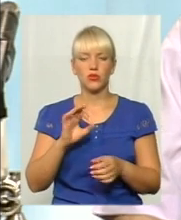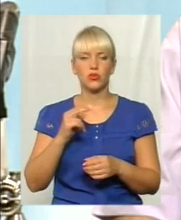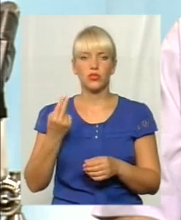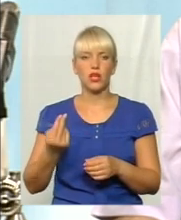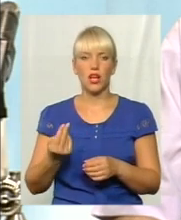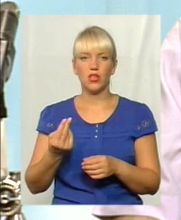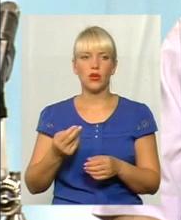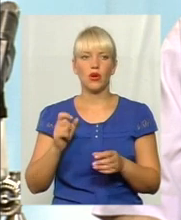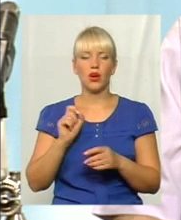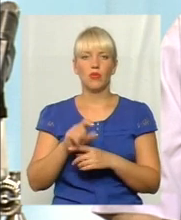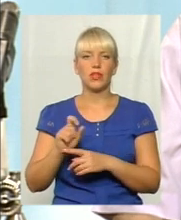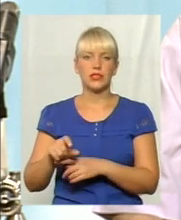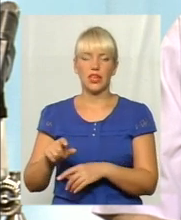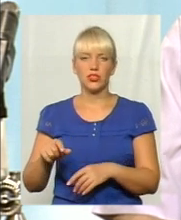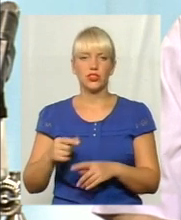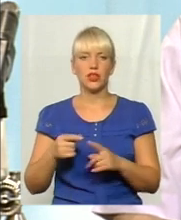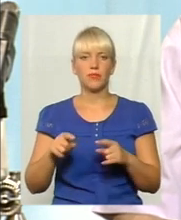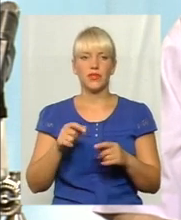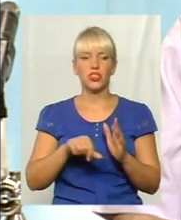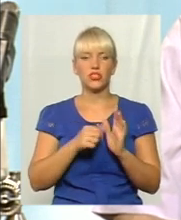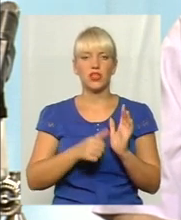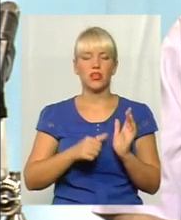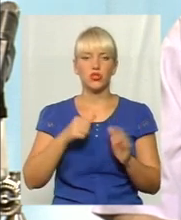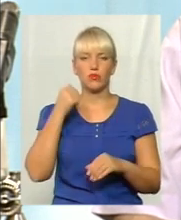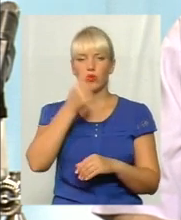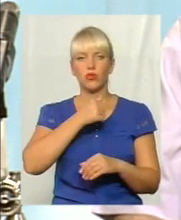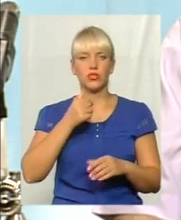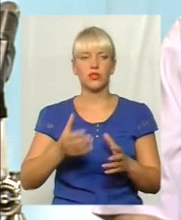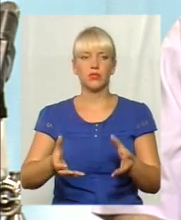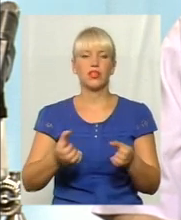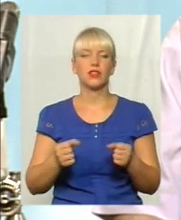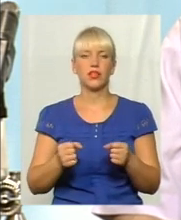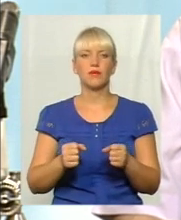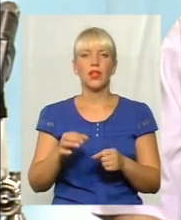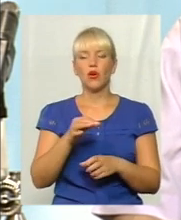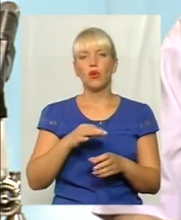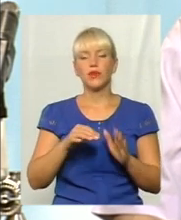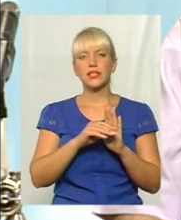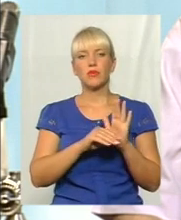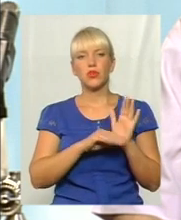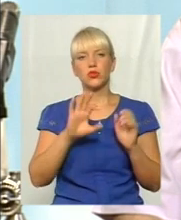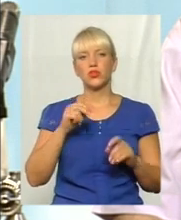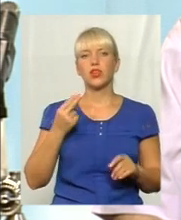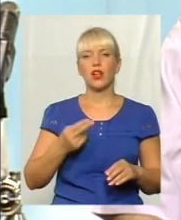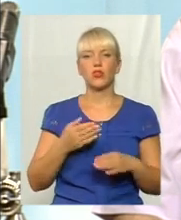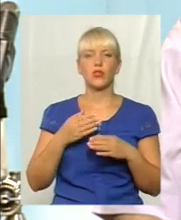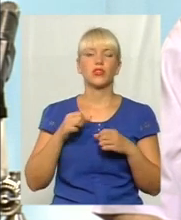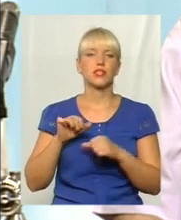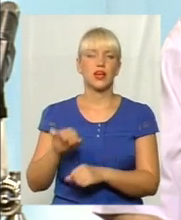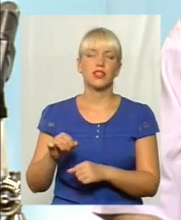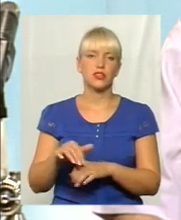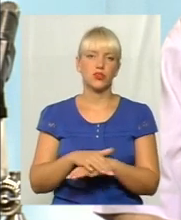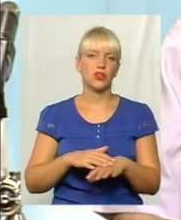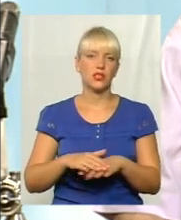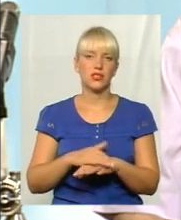призначення. В 2016 році прийнята обласна програма соціального захисту населення до